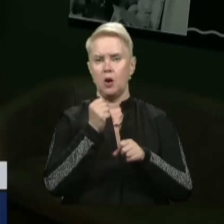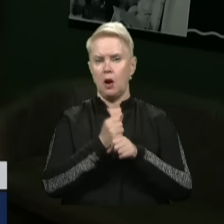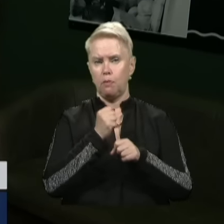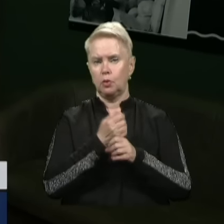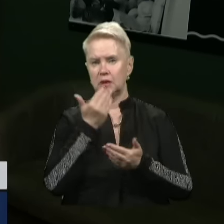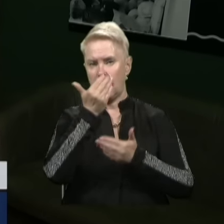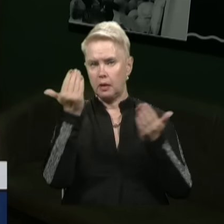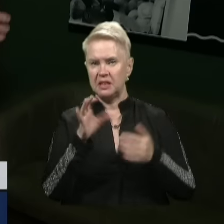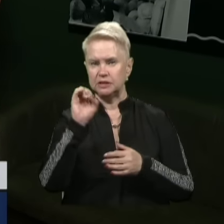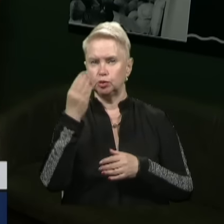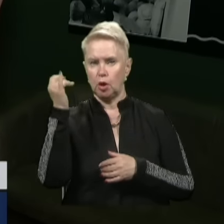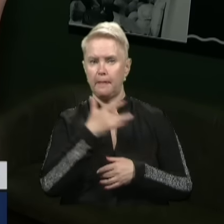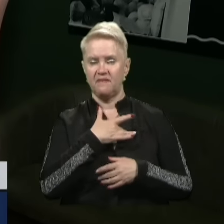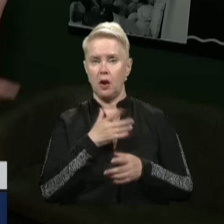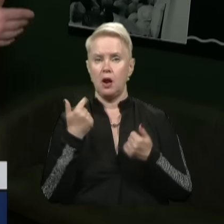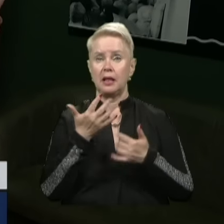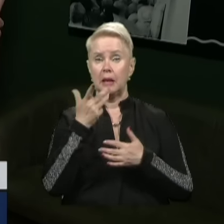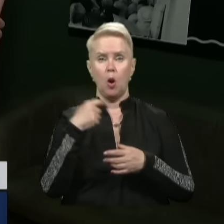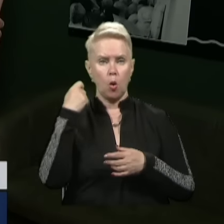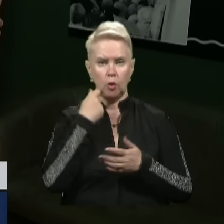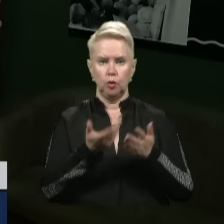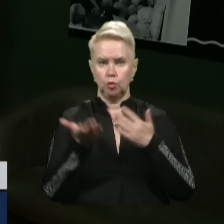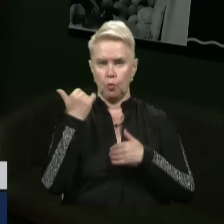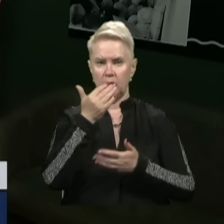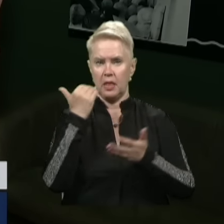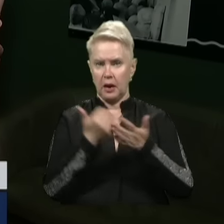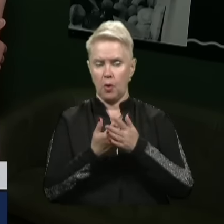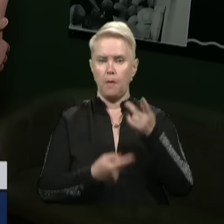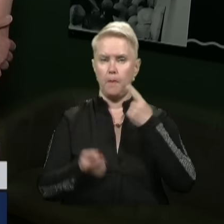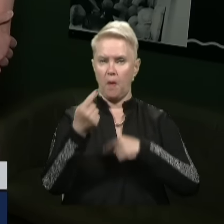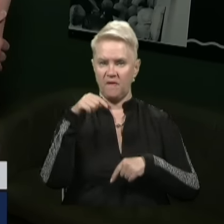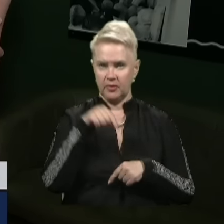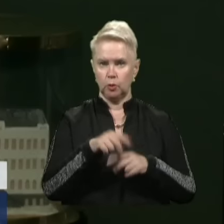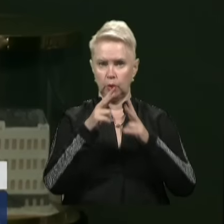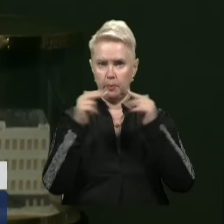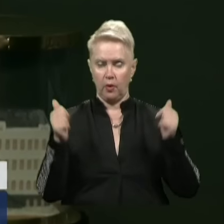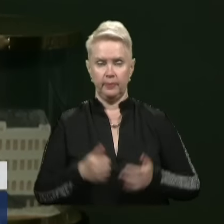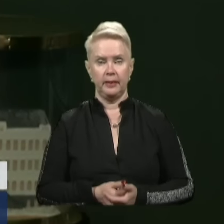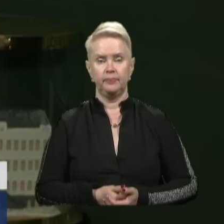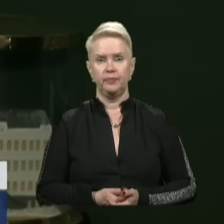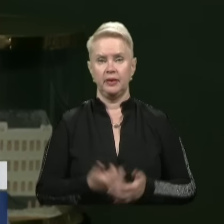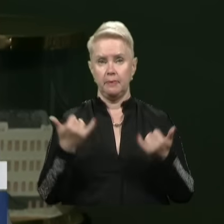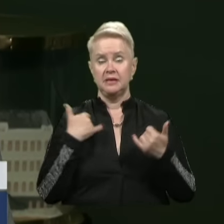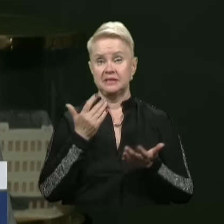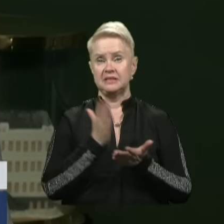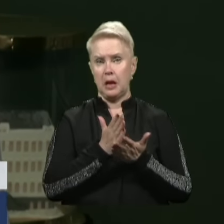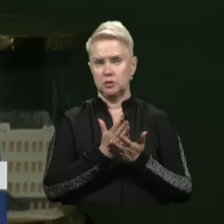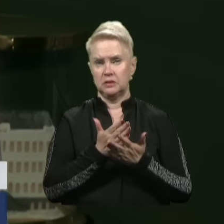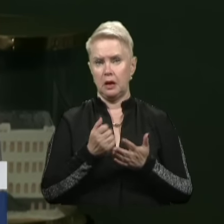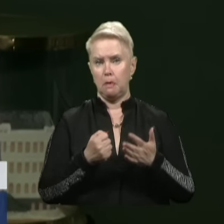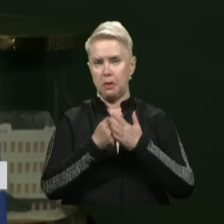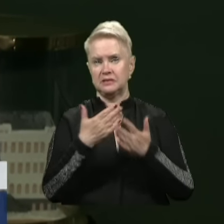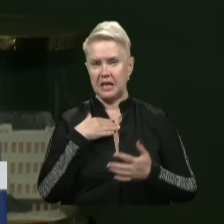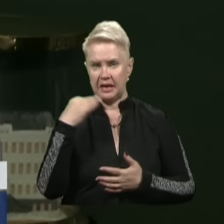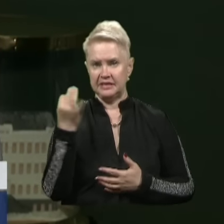знаходилася у США в приватній колекції, але кілька років тому нарешті повернулася у Дніпро. От зараз ми знаходимося з вами на базі